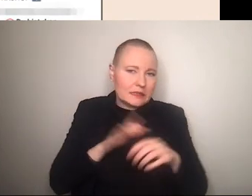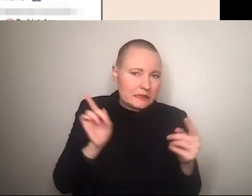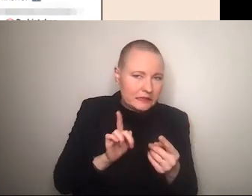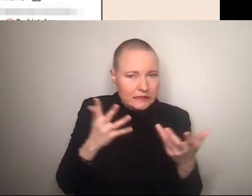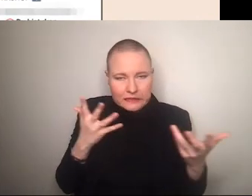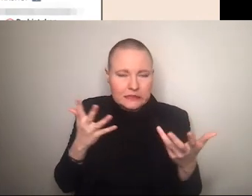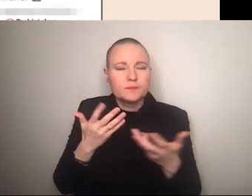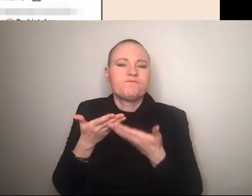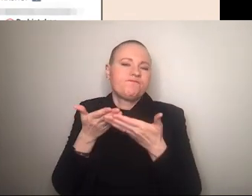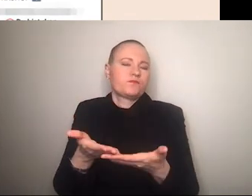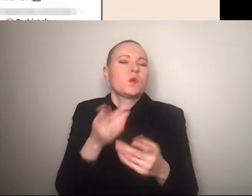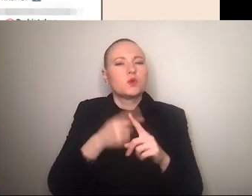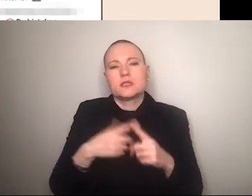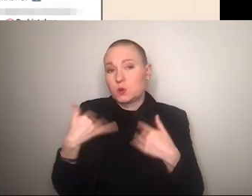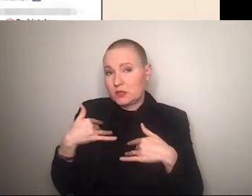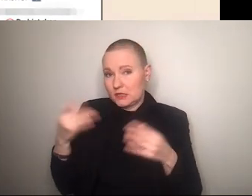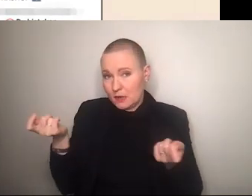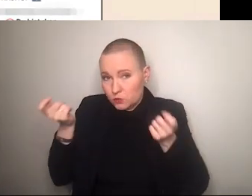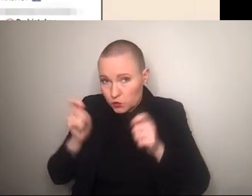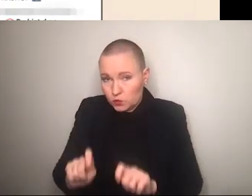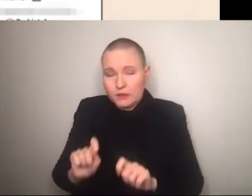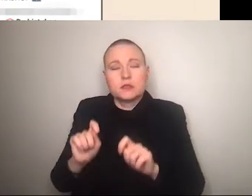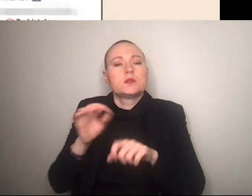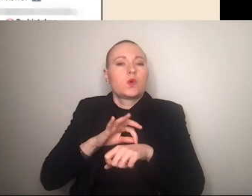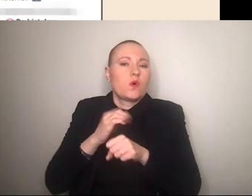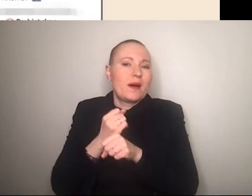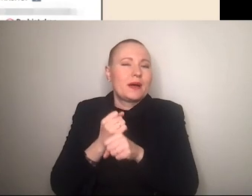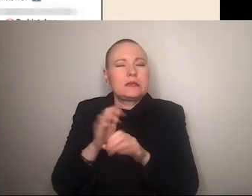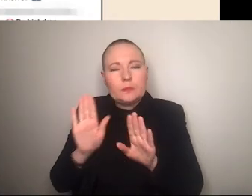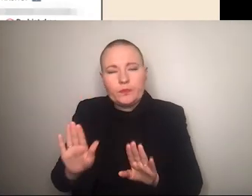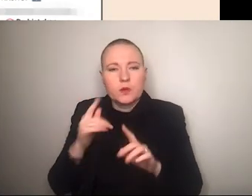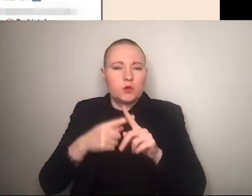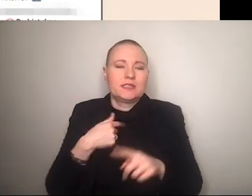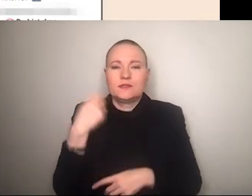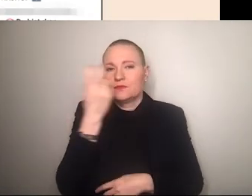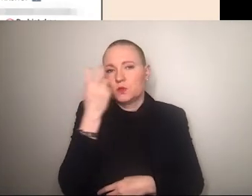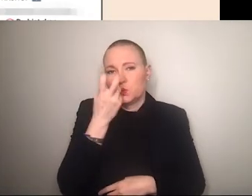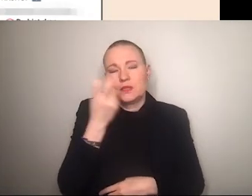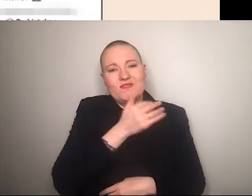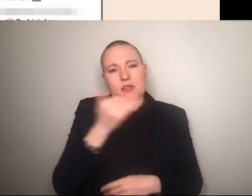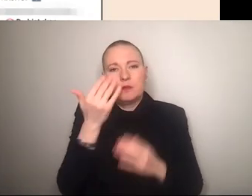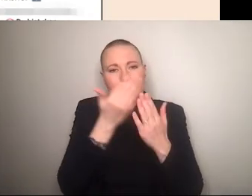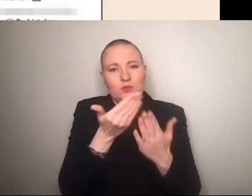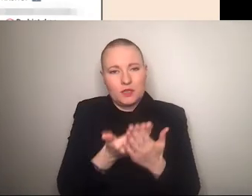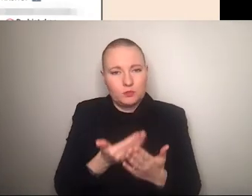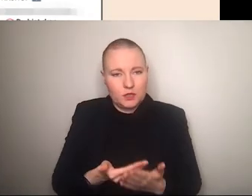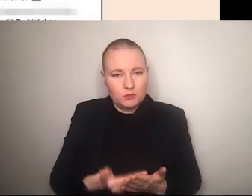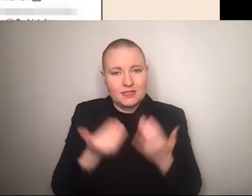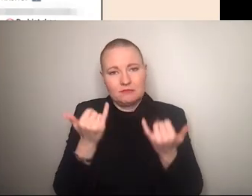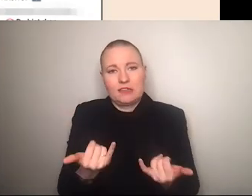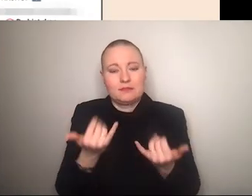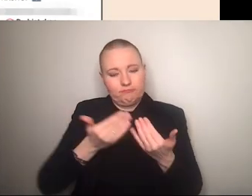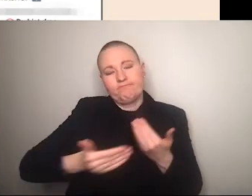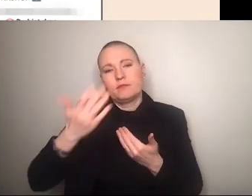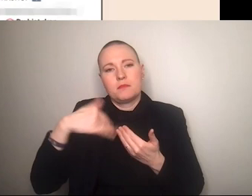weil diese eben noch nicht abgeschlossen ist und ich habe eben versucht mit sehr vielen beispielen zu arbeiten deswegen wir dann auch gleich noch ein paar